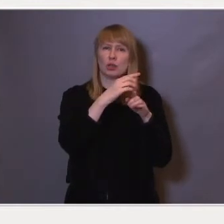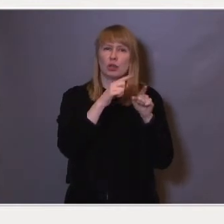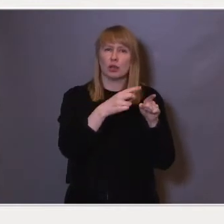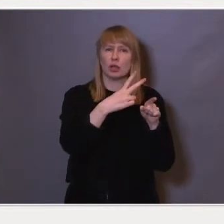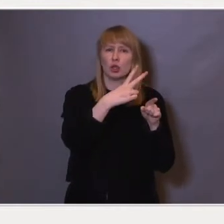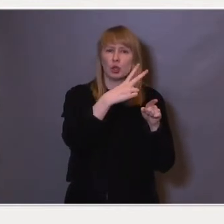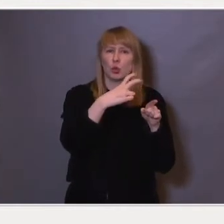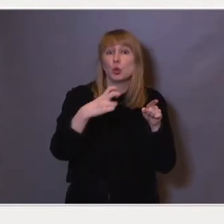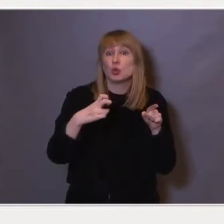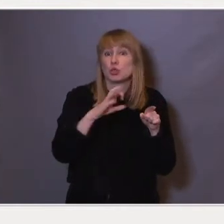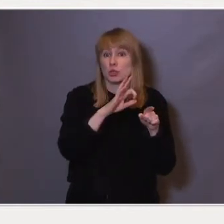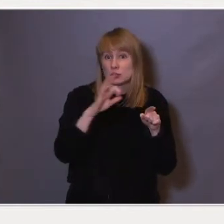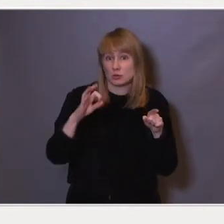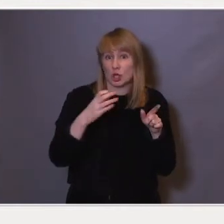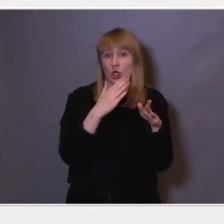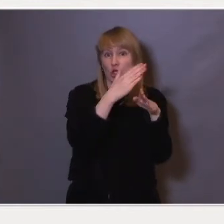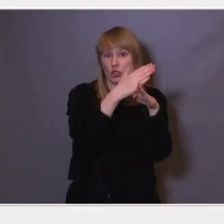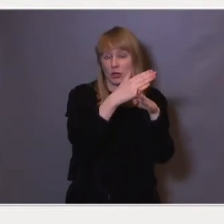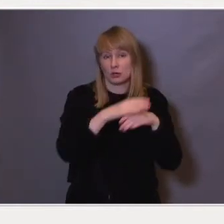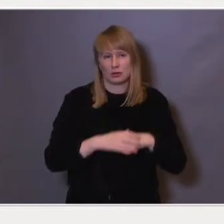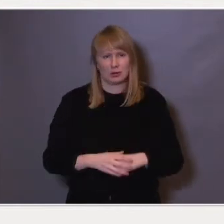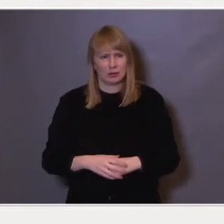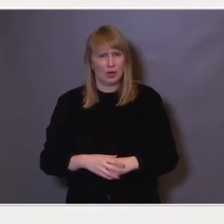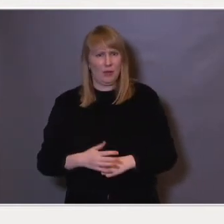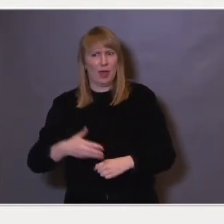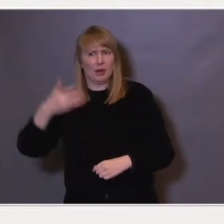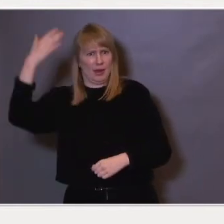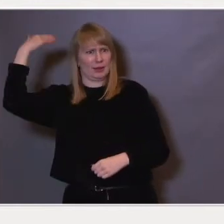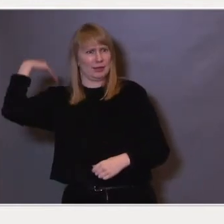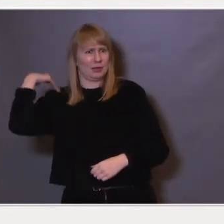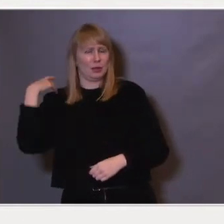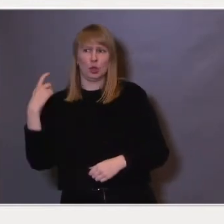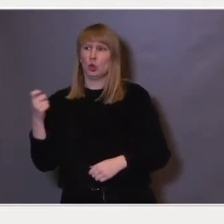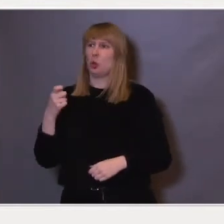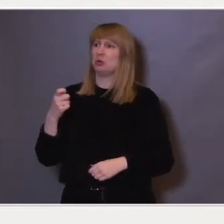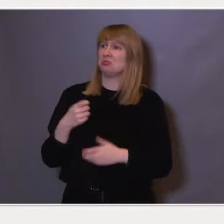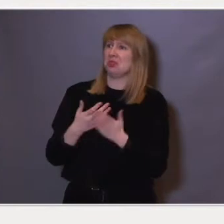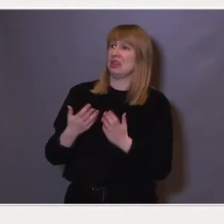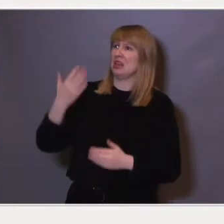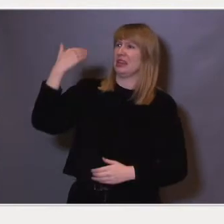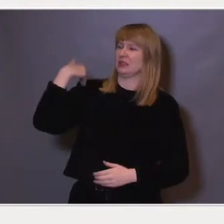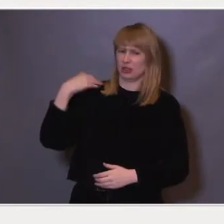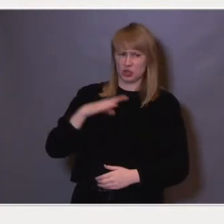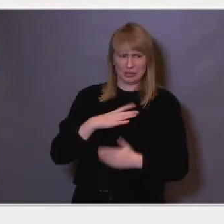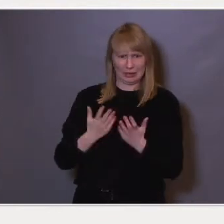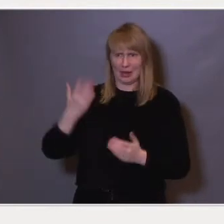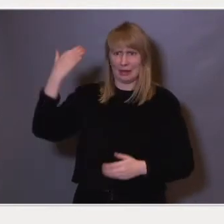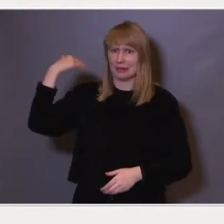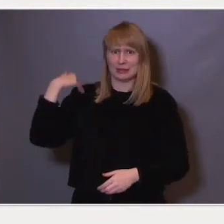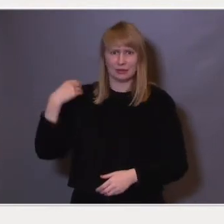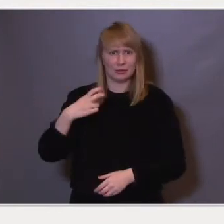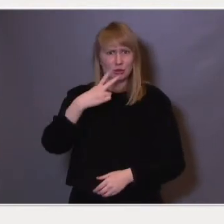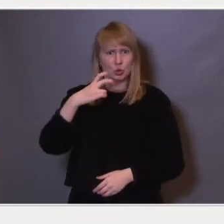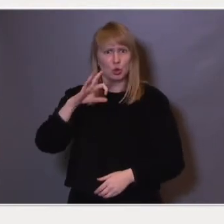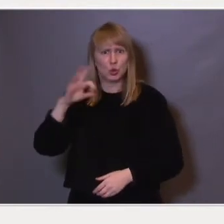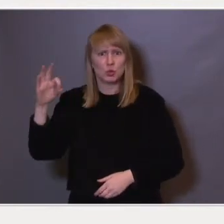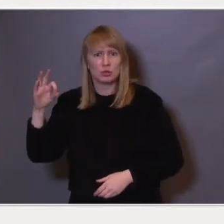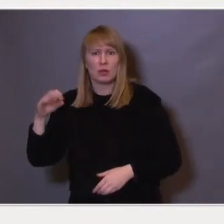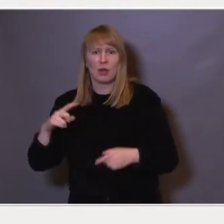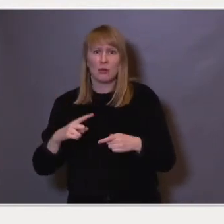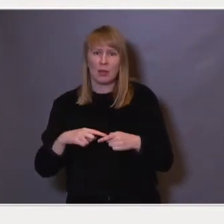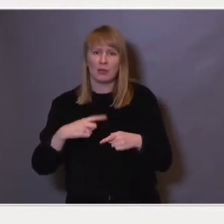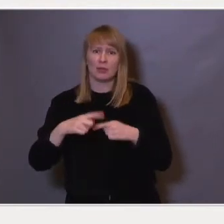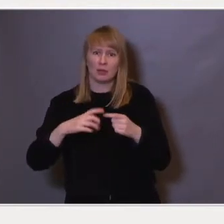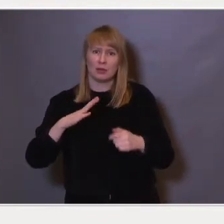2000. For noen av oss er det lenge siden, for noen av oss er det ikke så lenge siden. Jeg synes ikke det er så lenge siden. Men etter det